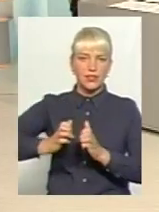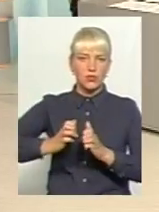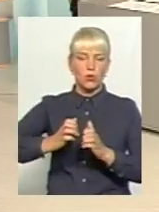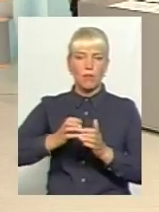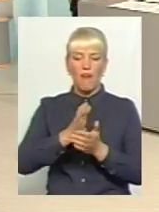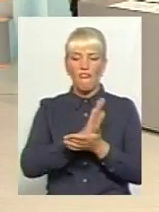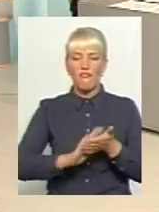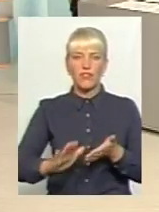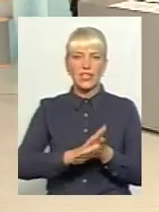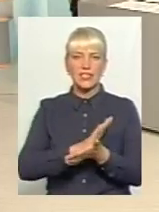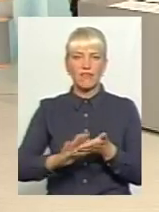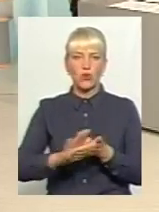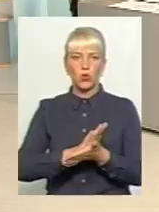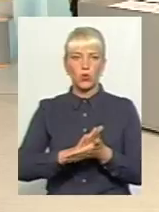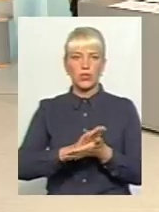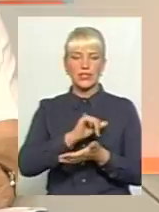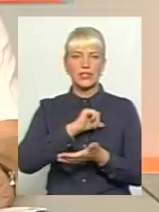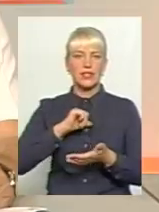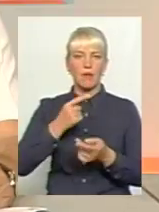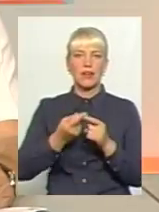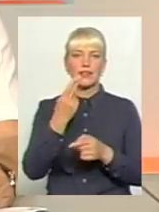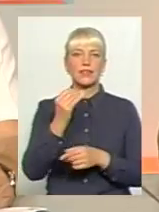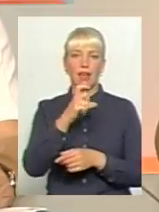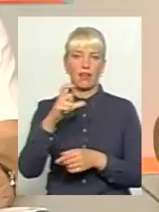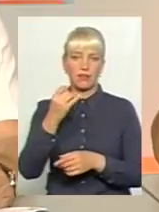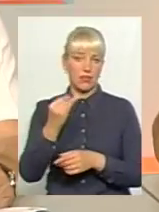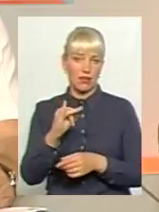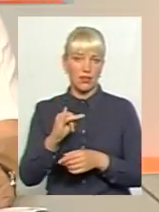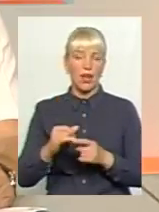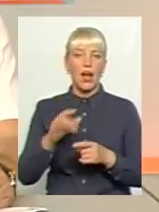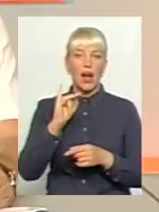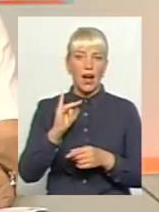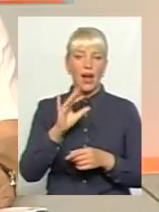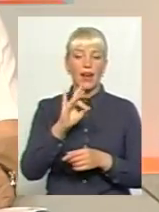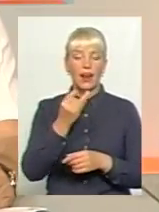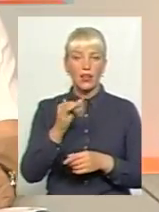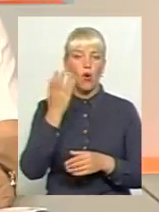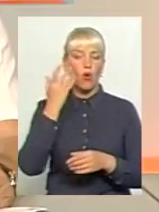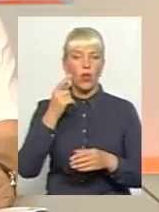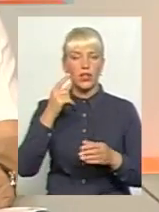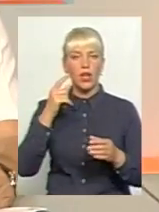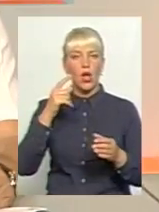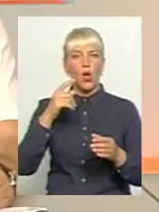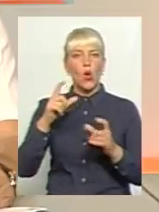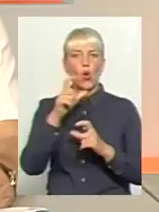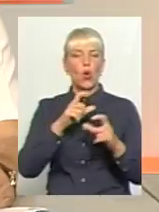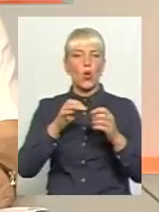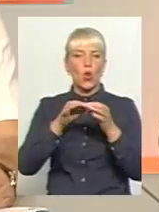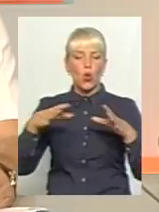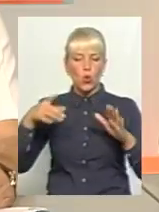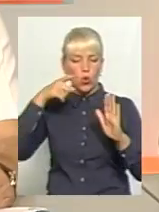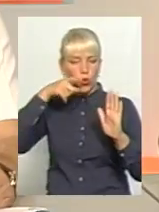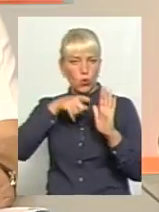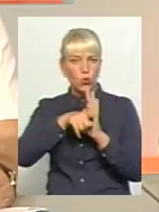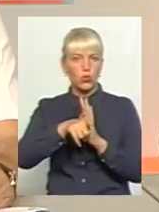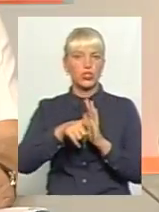дезінфікується сама, цей. А рей, це коли просто луч йде на обладнання, і вся ця стружка, яка є, вона потім